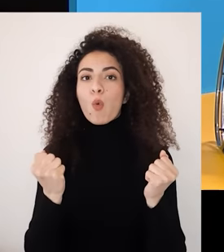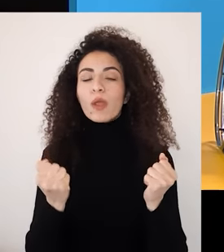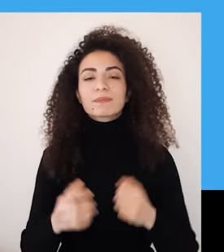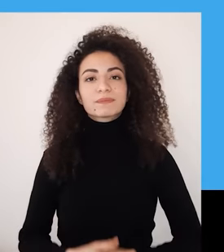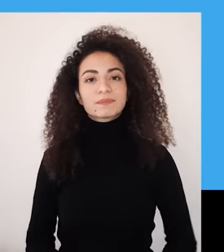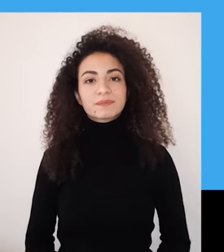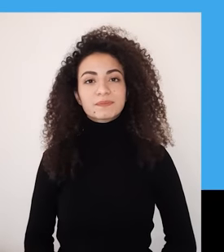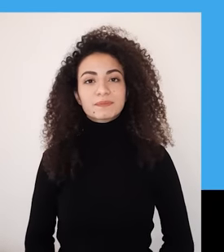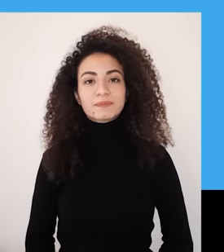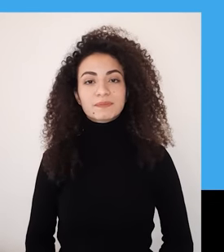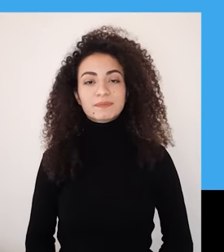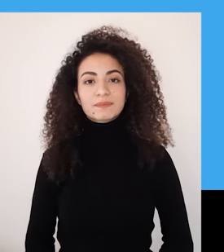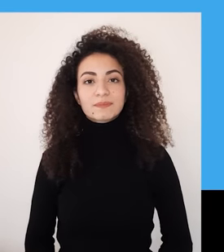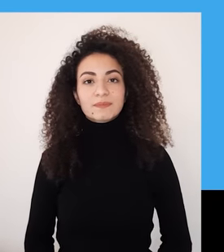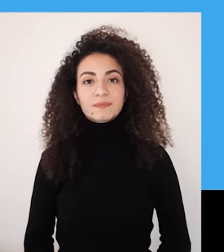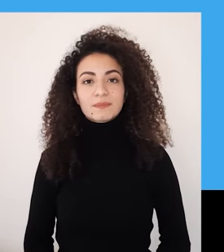قوة